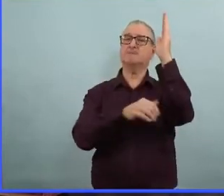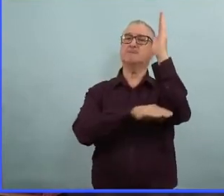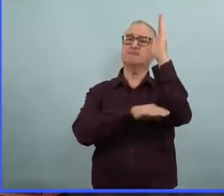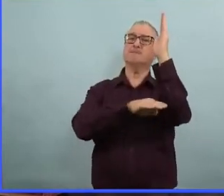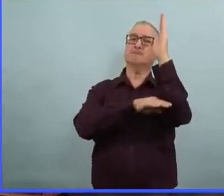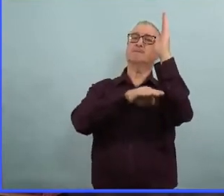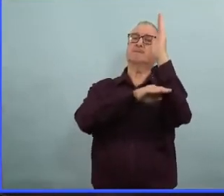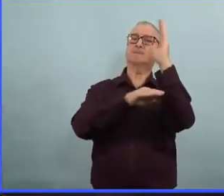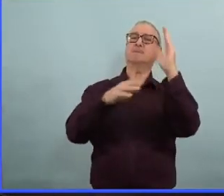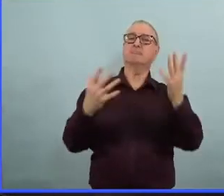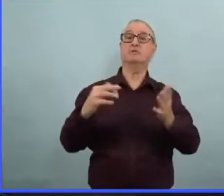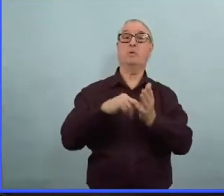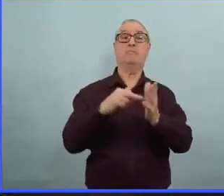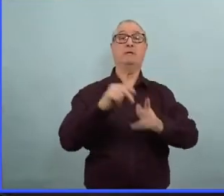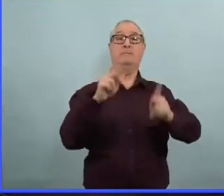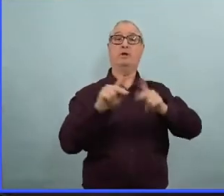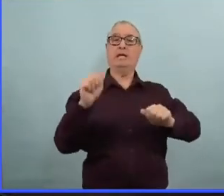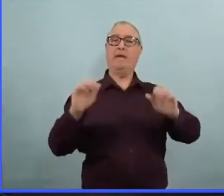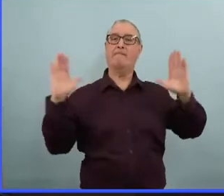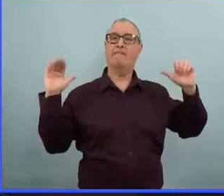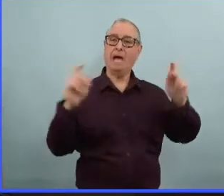revenir et commencer à revivre leur vie.